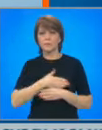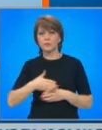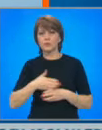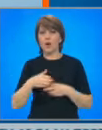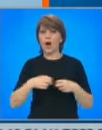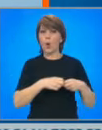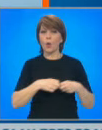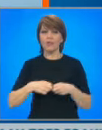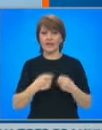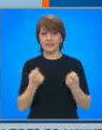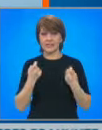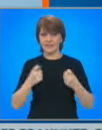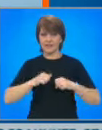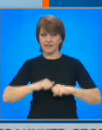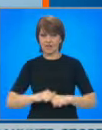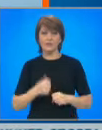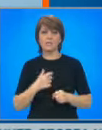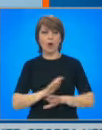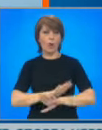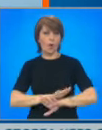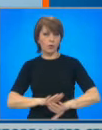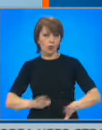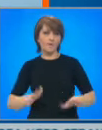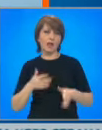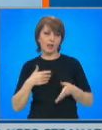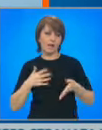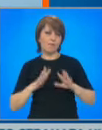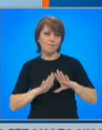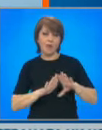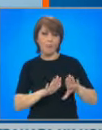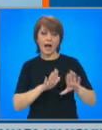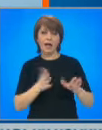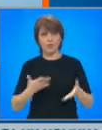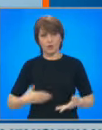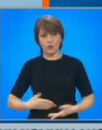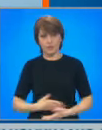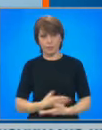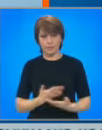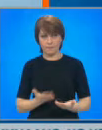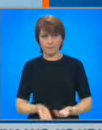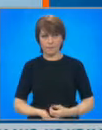контакт с гръцките власти и в готовност за оказване на съдействие при необходимост.